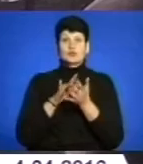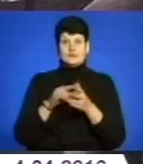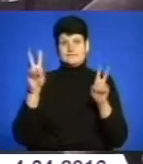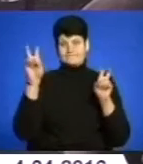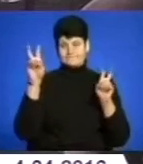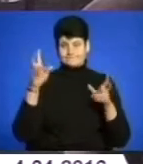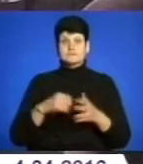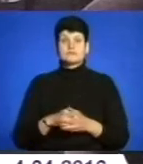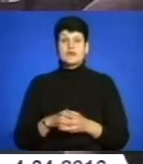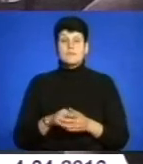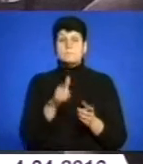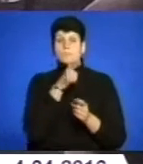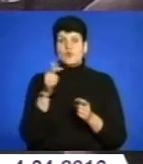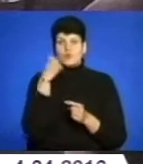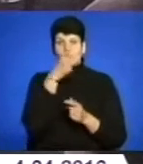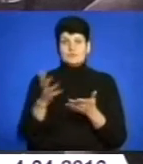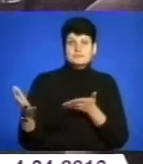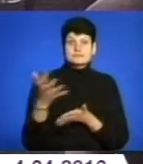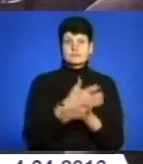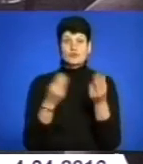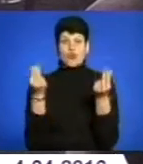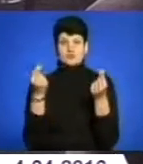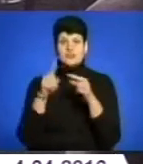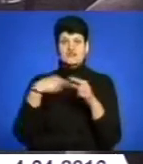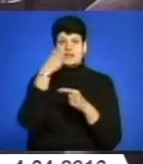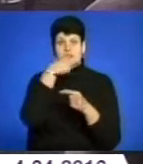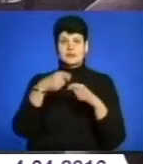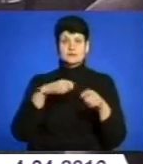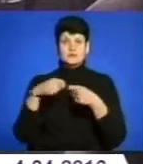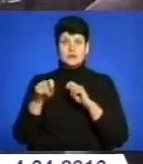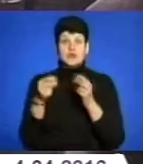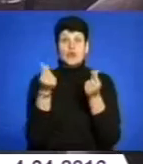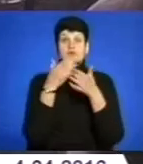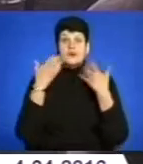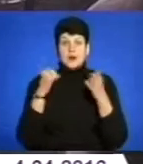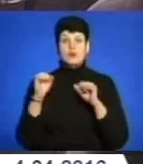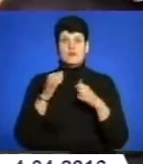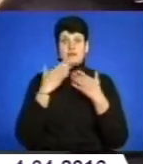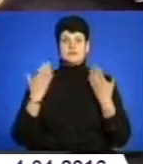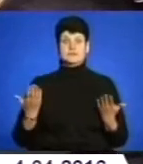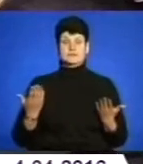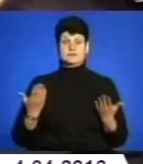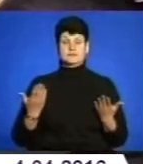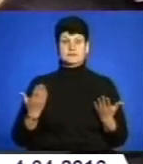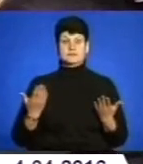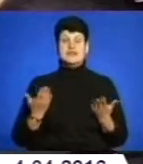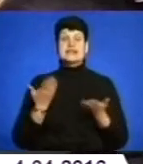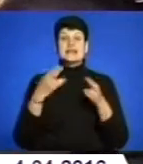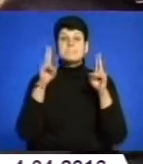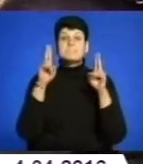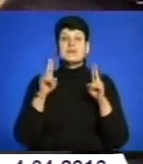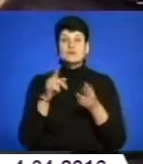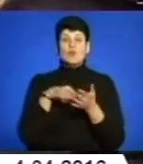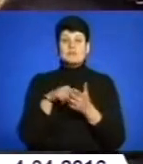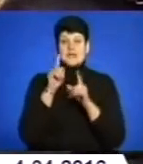лапках. Тобто протягом року зібрав кошти, через рік угода розірвана, і коштів не стало, і управителя не стало. За яким принципом в